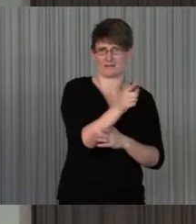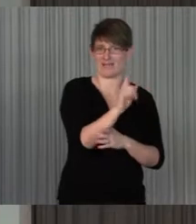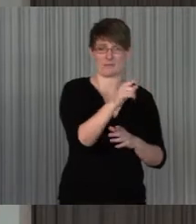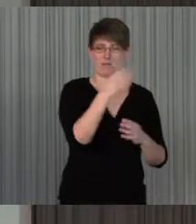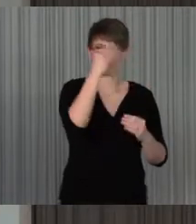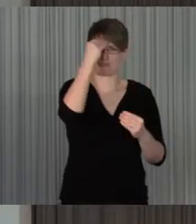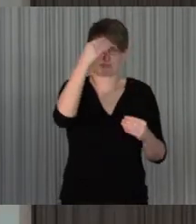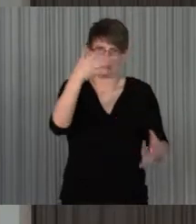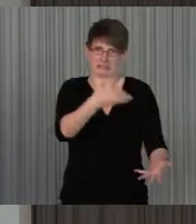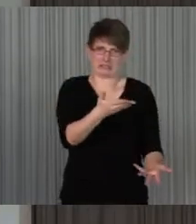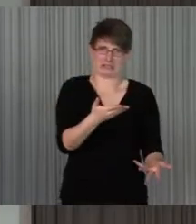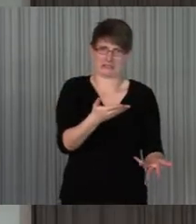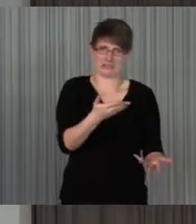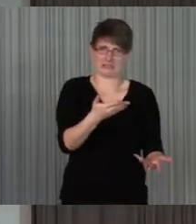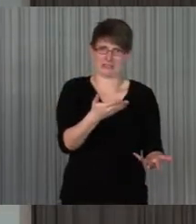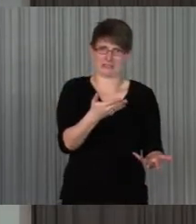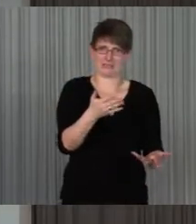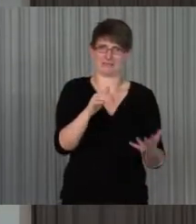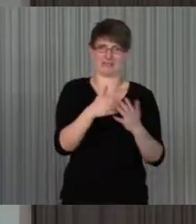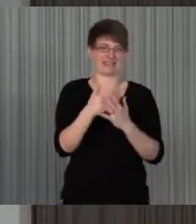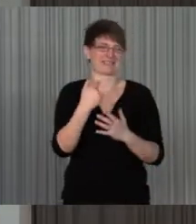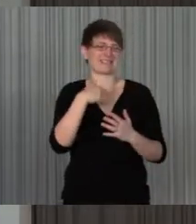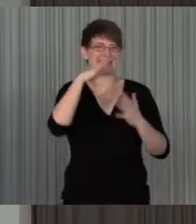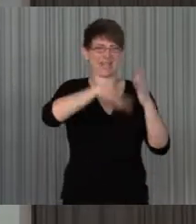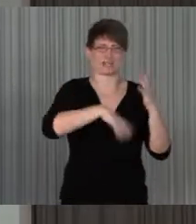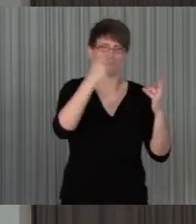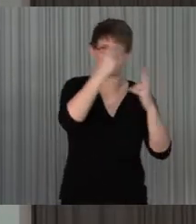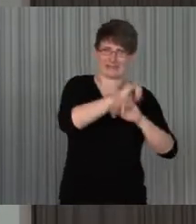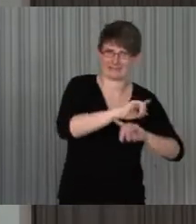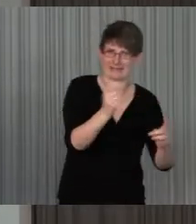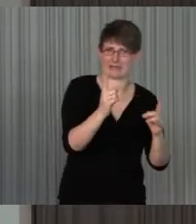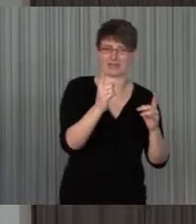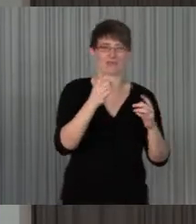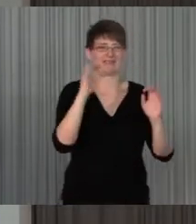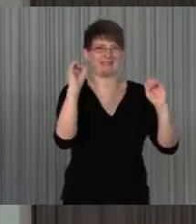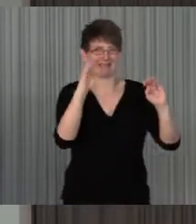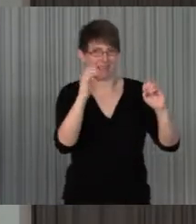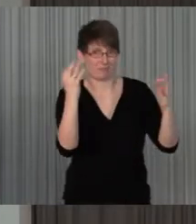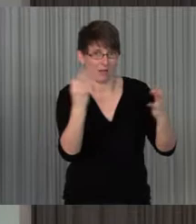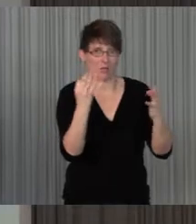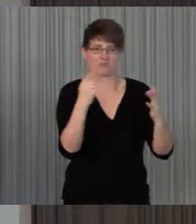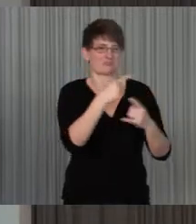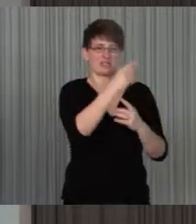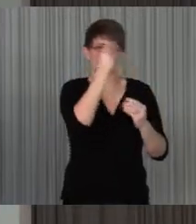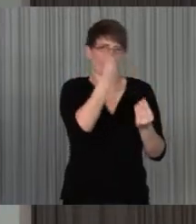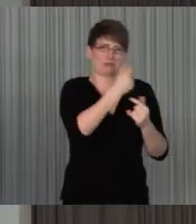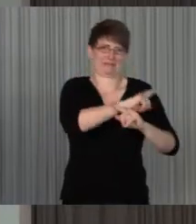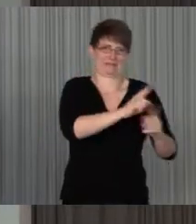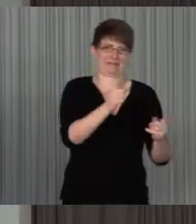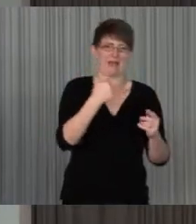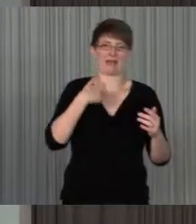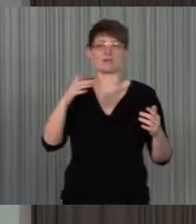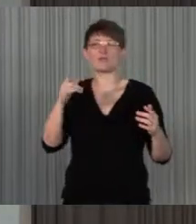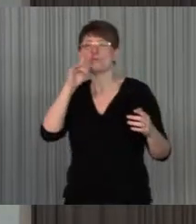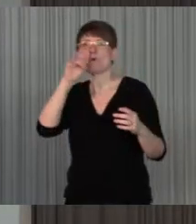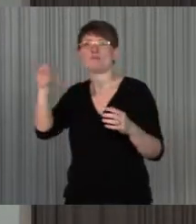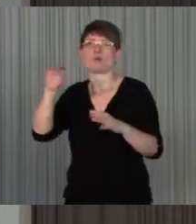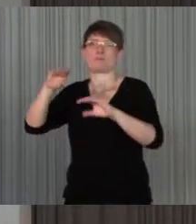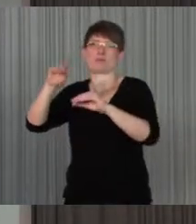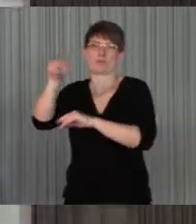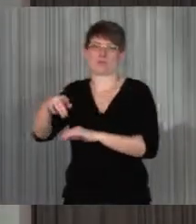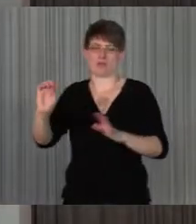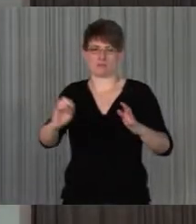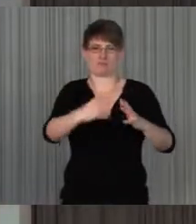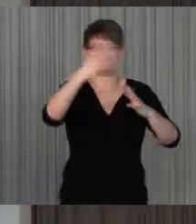unverständlich sind und man vielleicht Erklärungen braucht. Auf die RealMap ist, ich kann den Mann